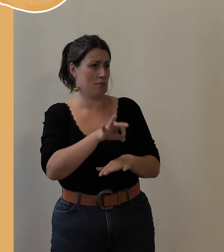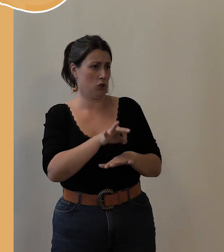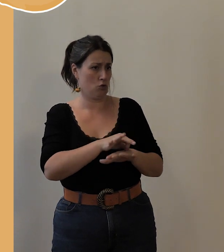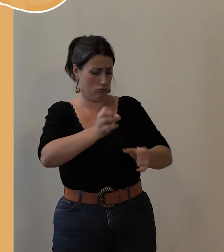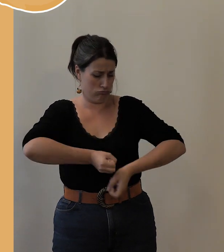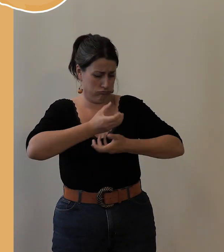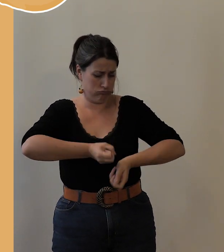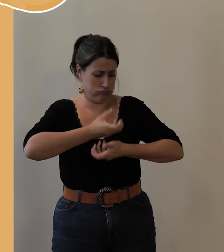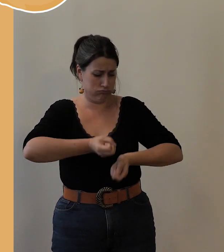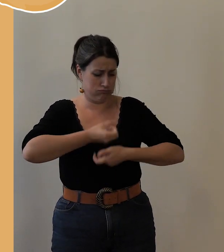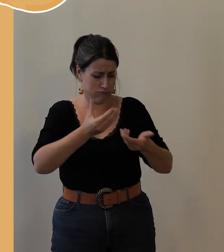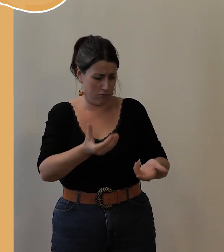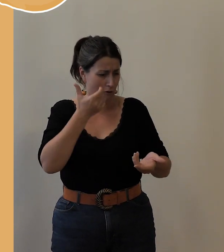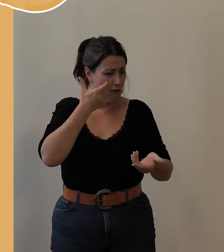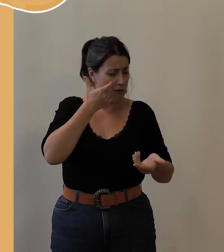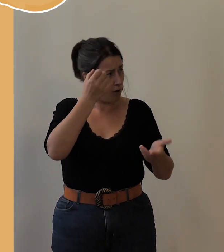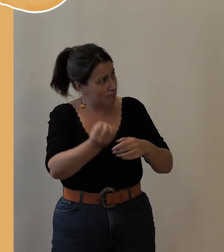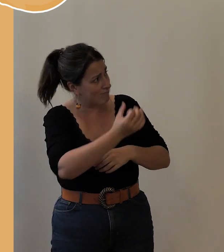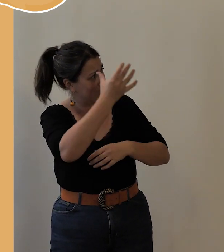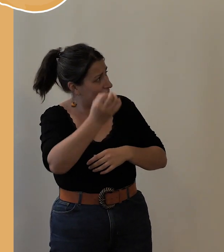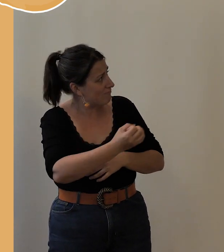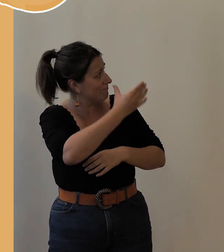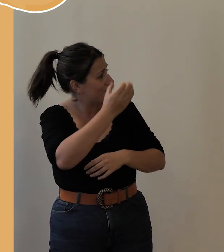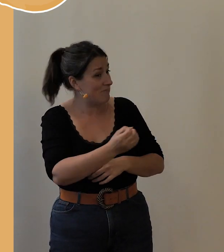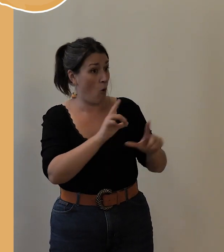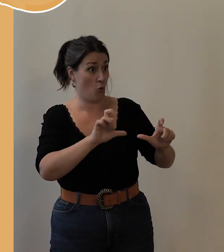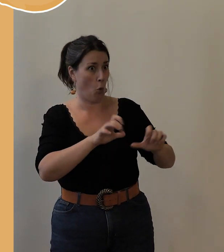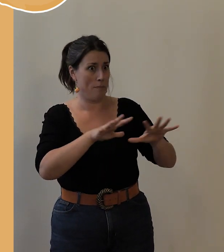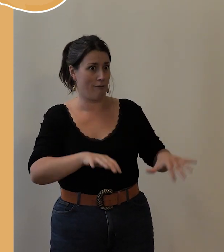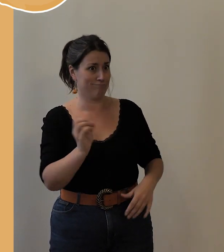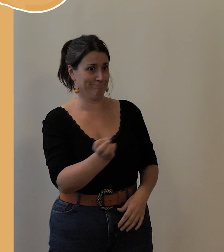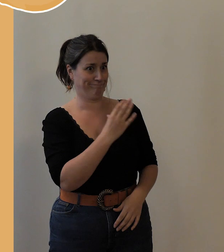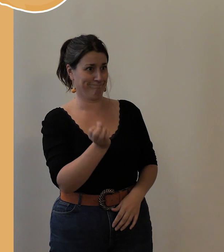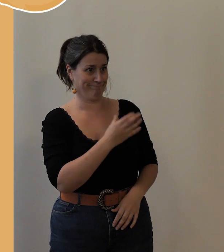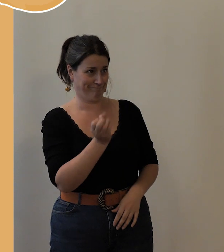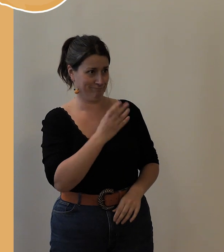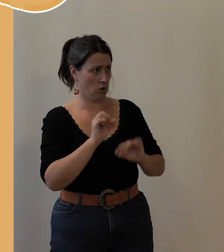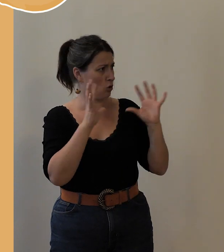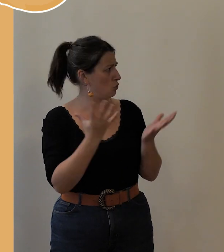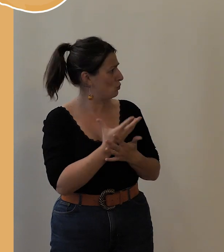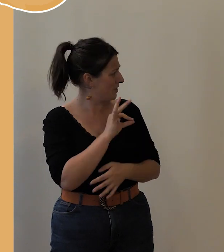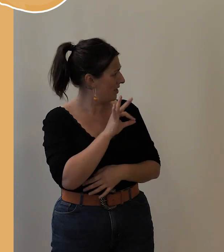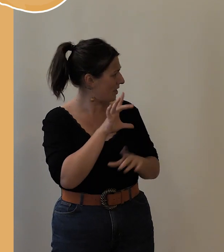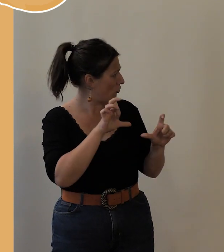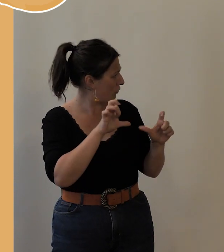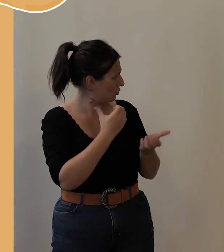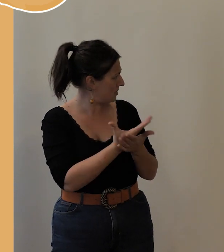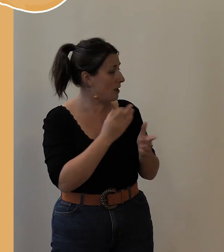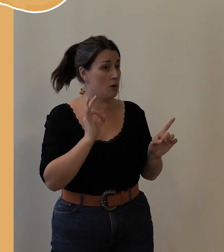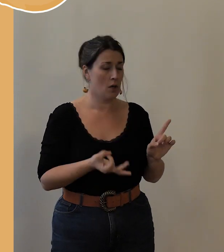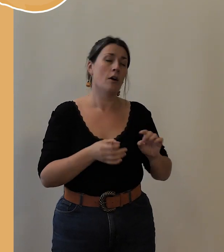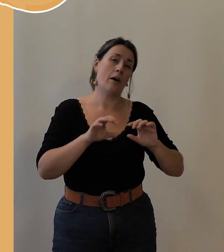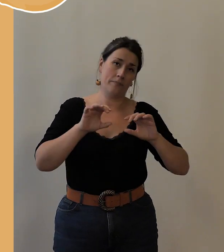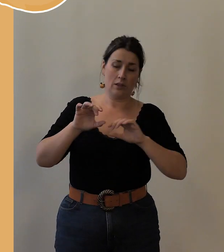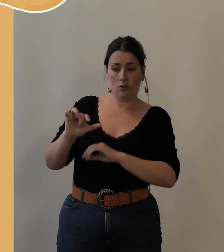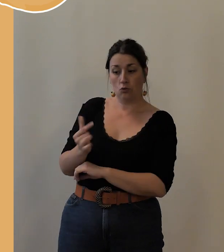Il va vous montrer un tas de diapositives, un tas de photos que vous allez pouvoir regarder. Et on en a une cinquantaine, je crois, il va vous montrer. Et on en a sélectionné douze